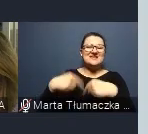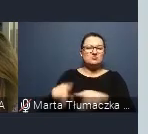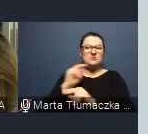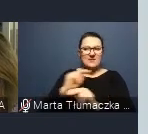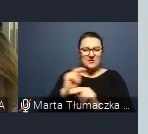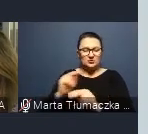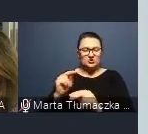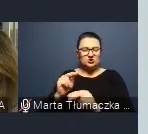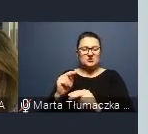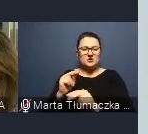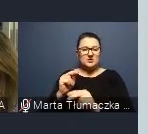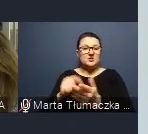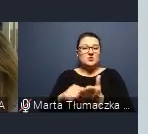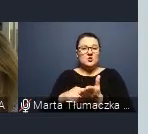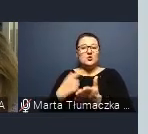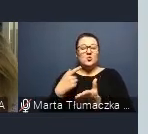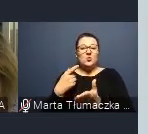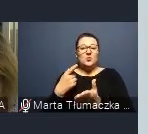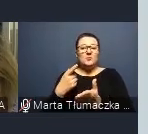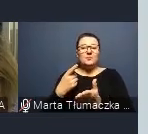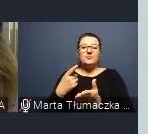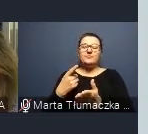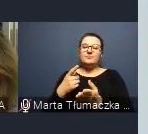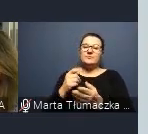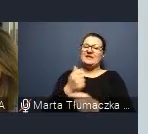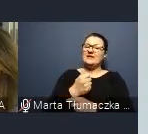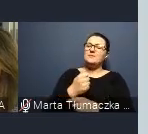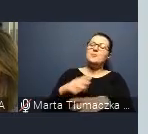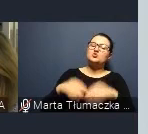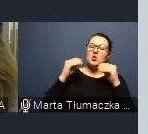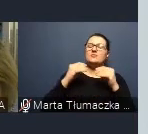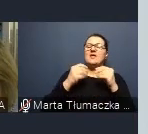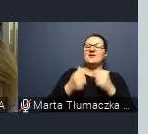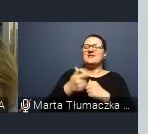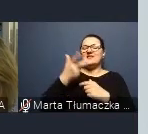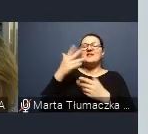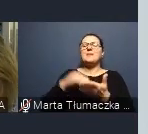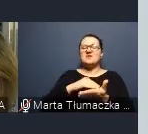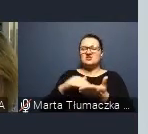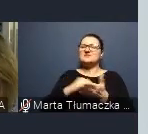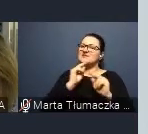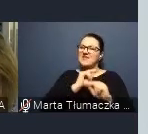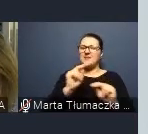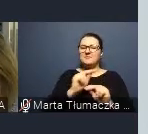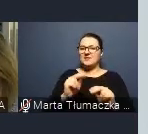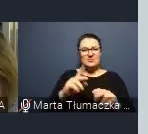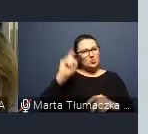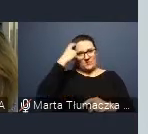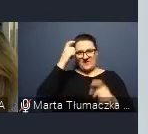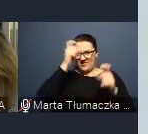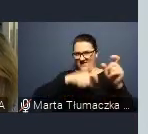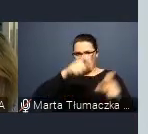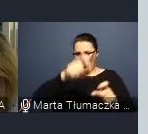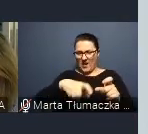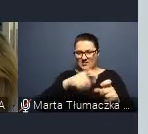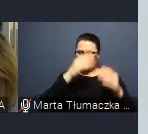gdzie ta pierwsza, pierwsze kilka miesięcy terapii jest przede wszystkim indywidualnych, skierowanych